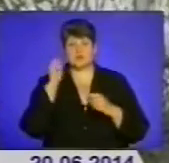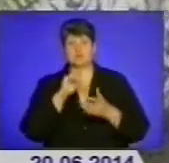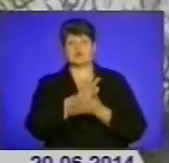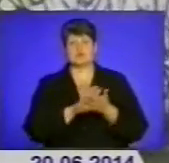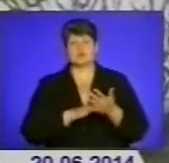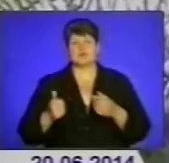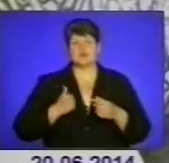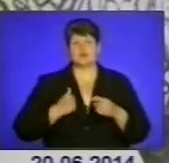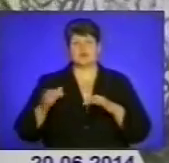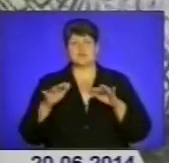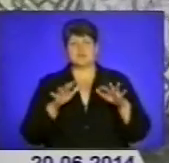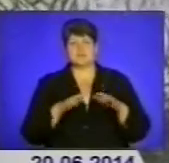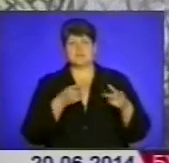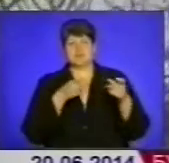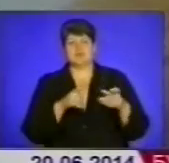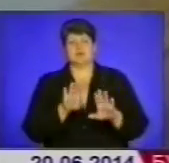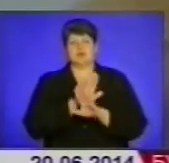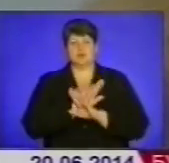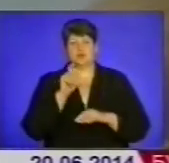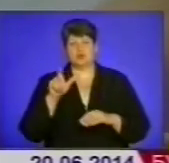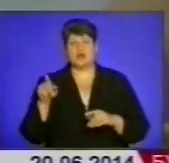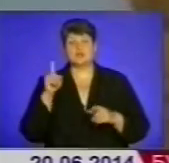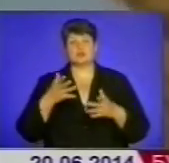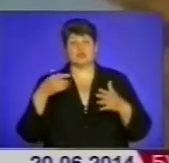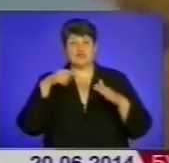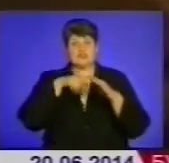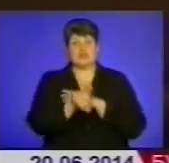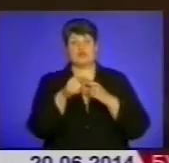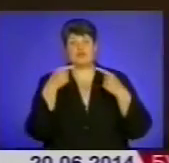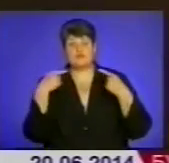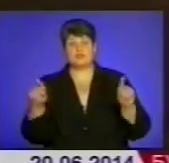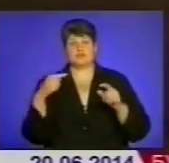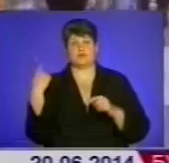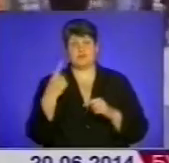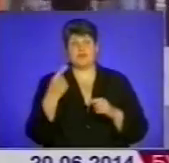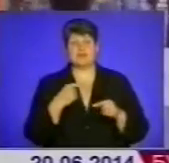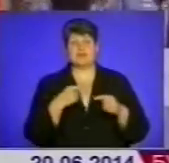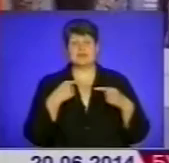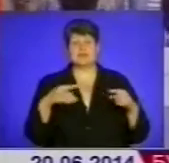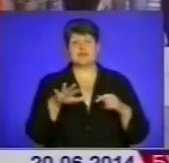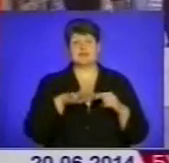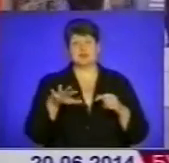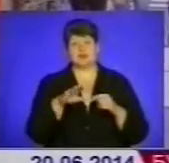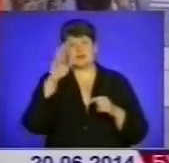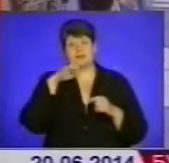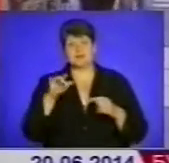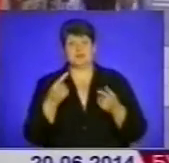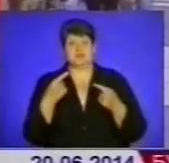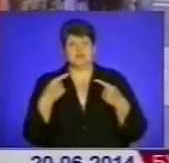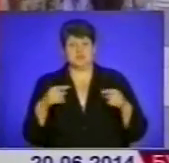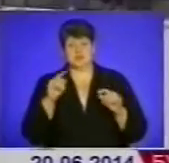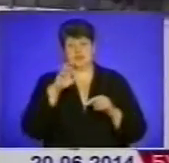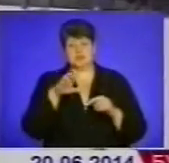військові дії, під кулями гинуть люди, а ті, хто в цілі, втікають в інші області, решта території держави – наче інша країна.